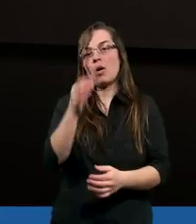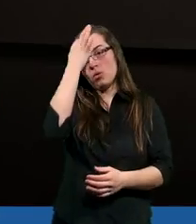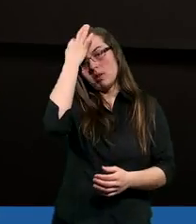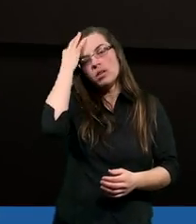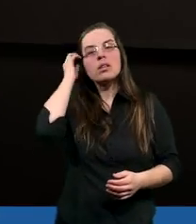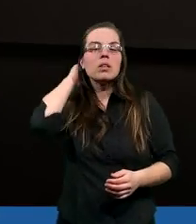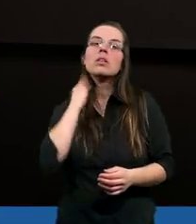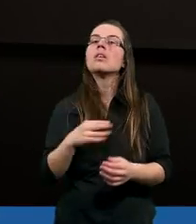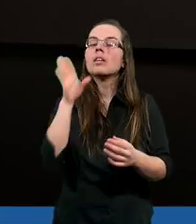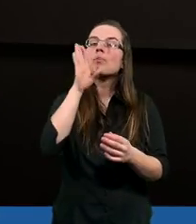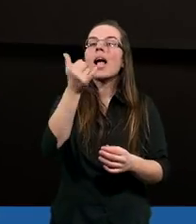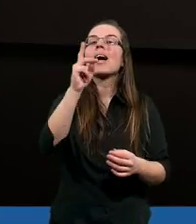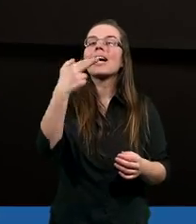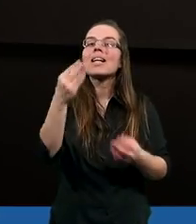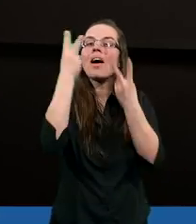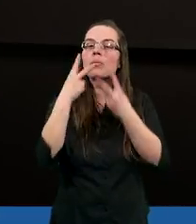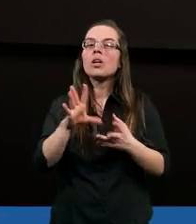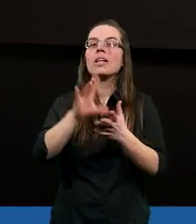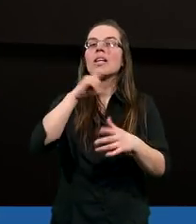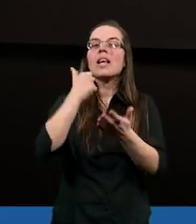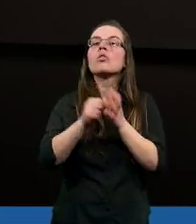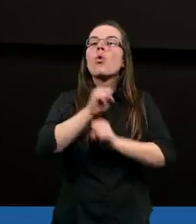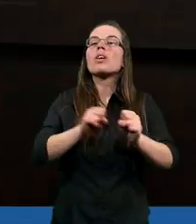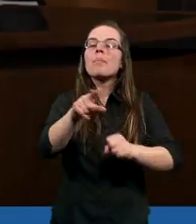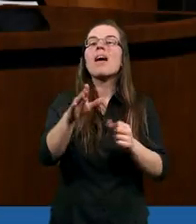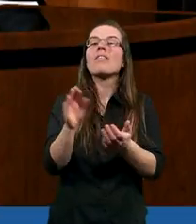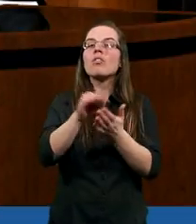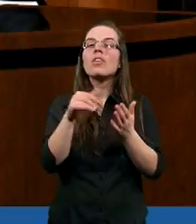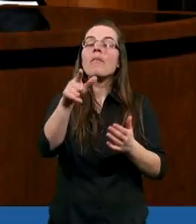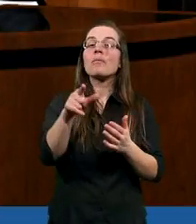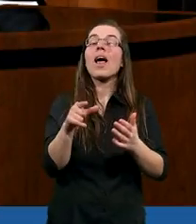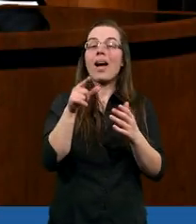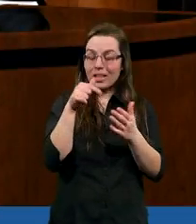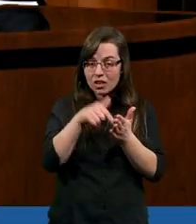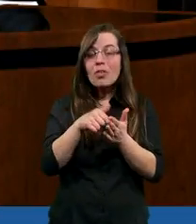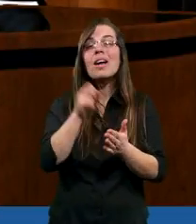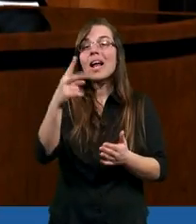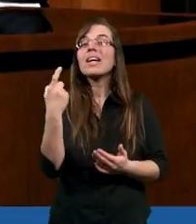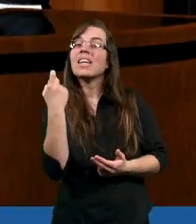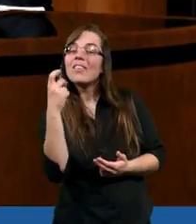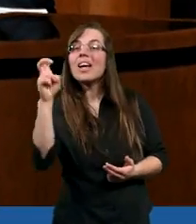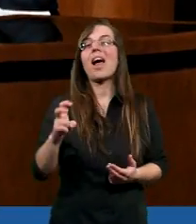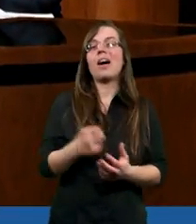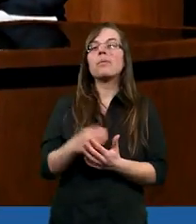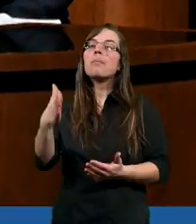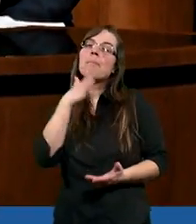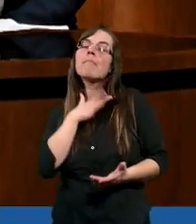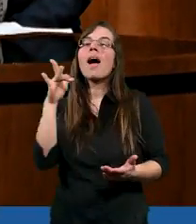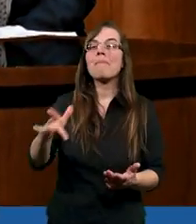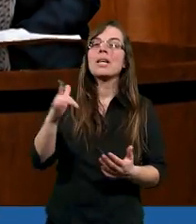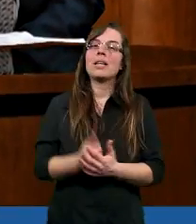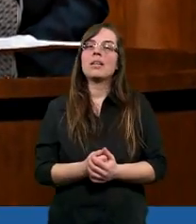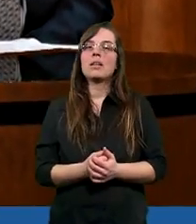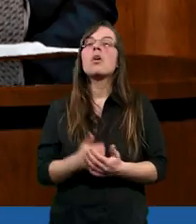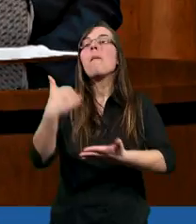Krystyna czytała z listu do Rzymian, że właśnie w takich chwilach mamy